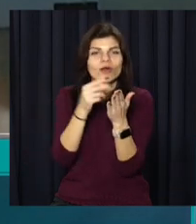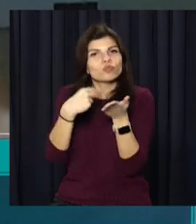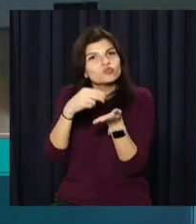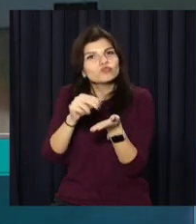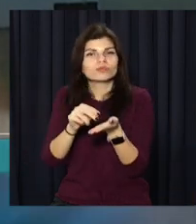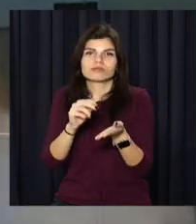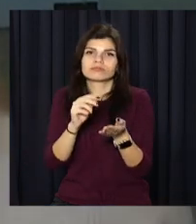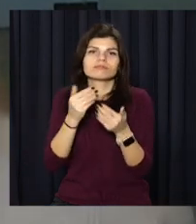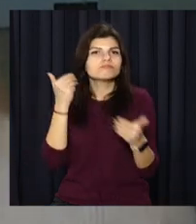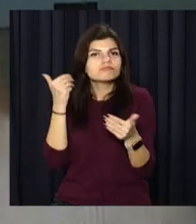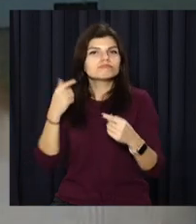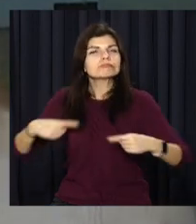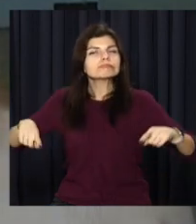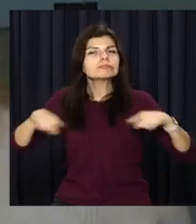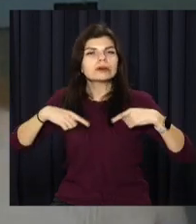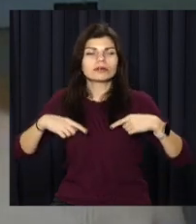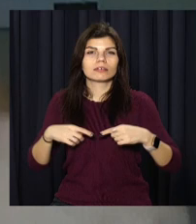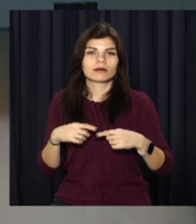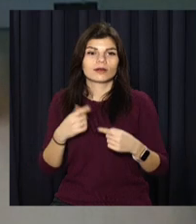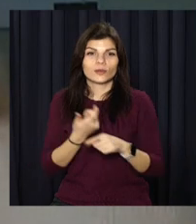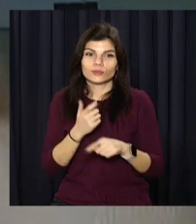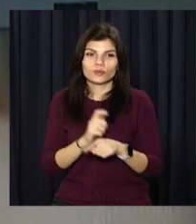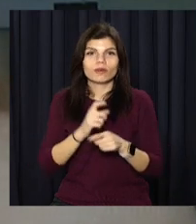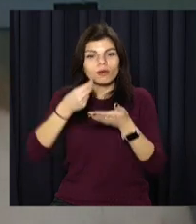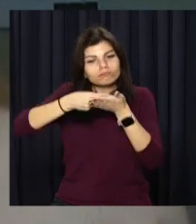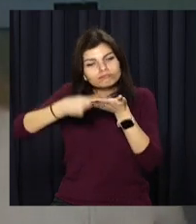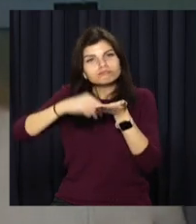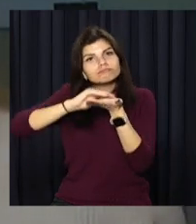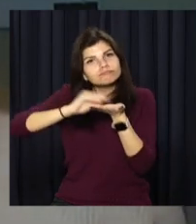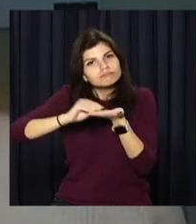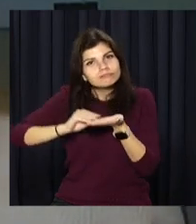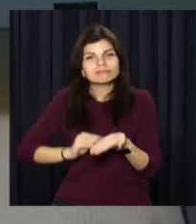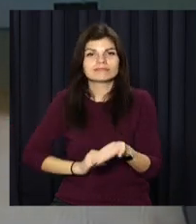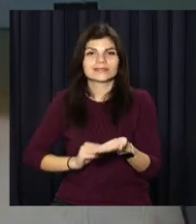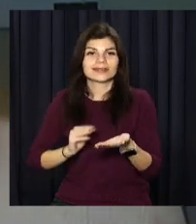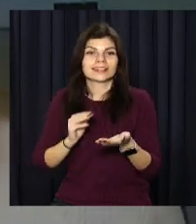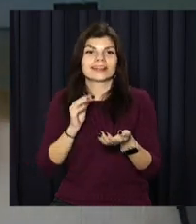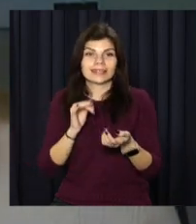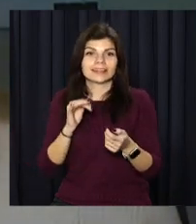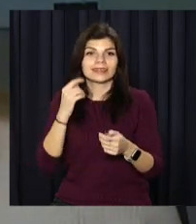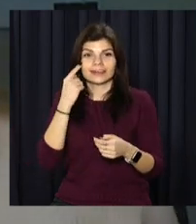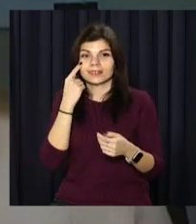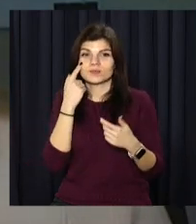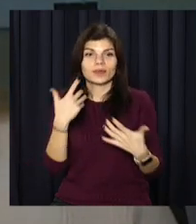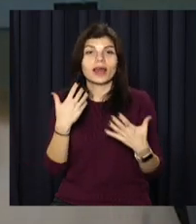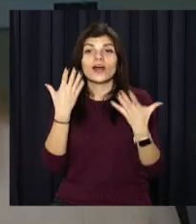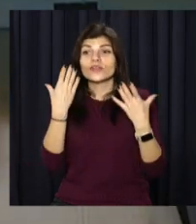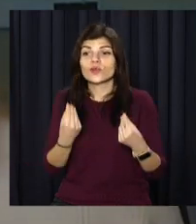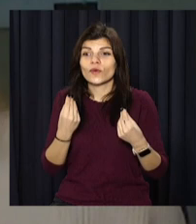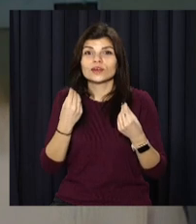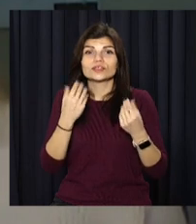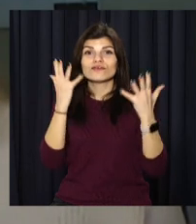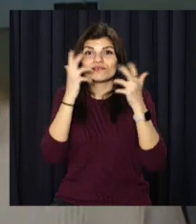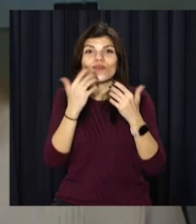купують заздалегідь, дуже радо підписують на ось ці свята. І по статистиці до Дня Святого Валентина